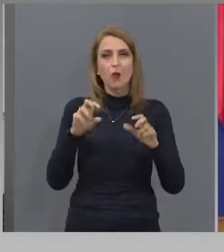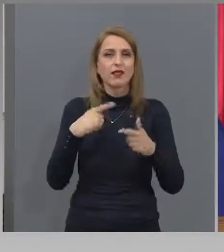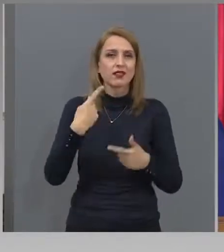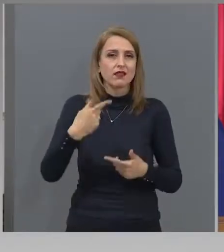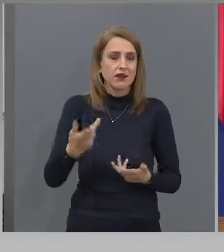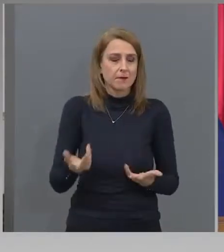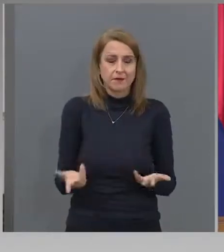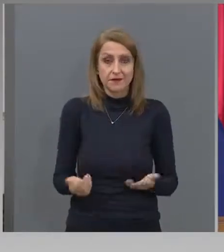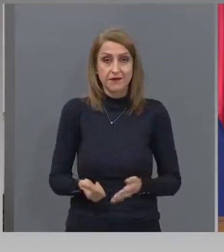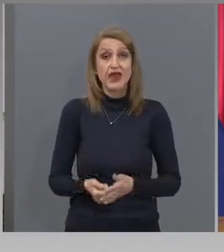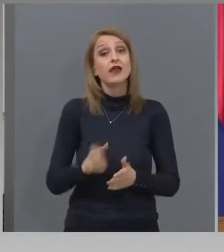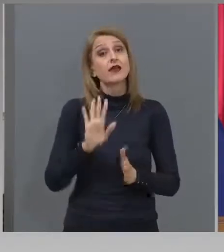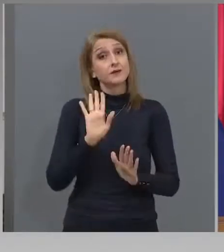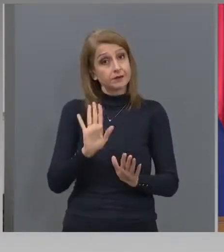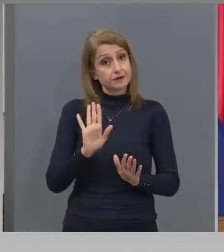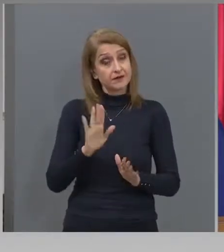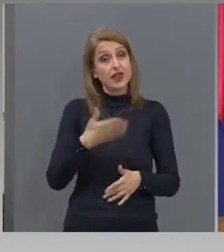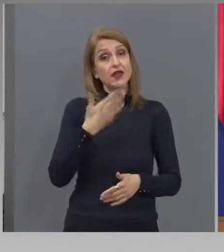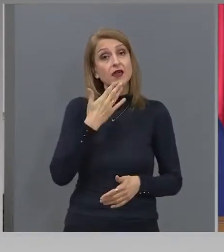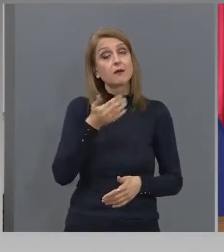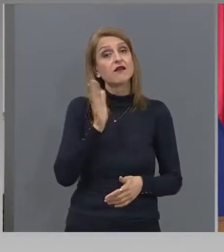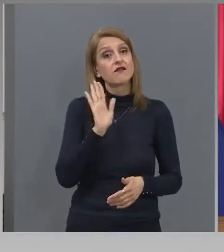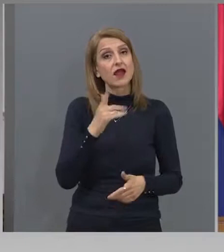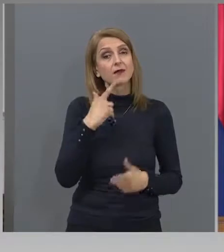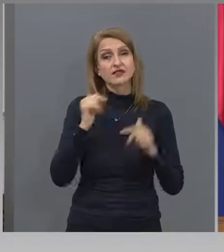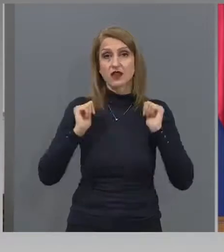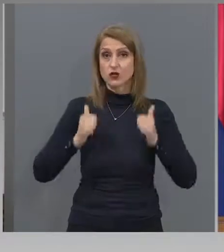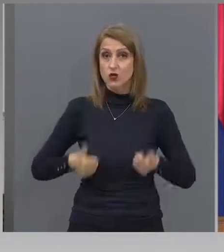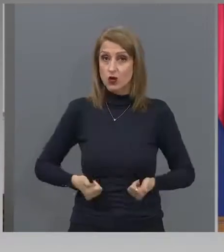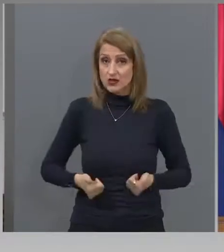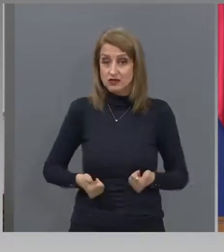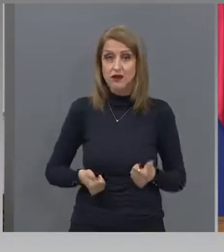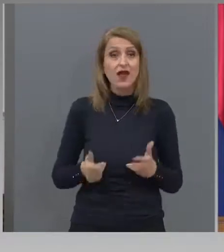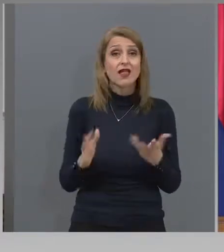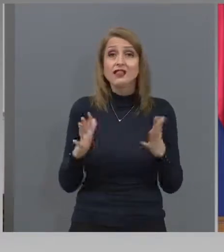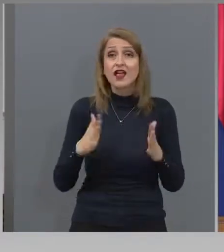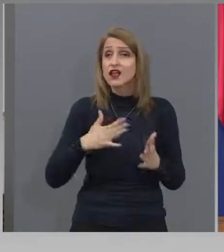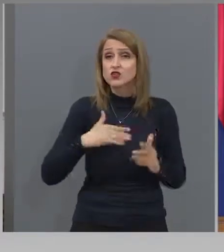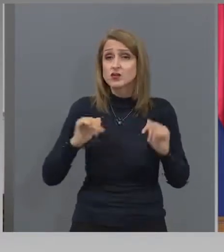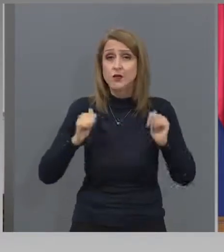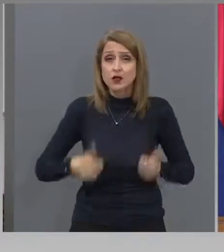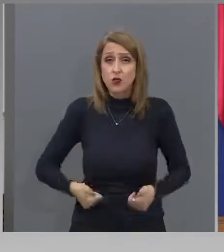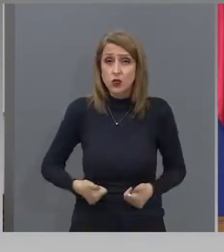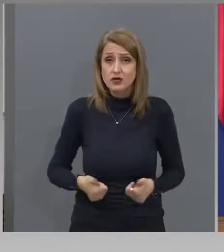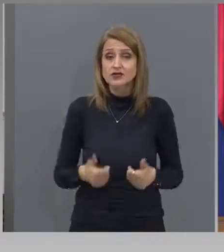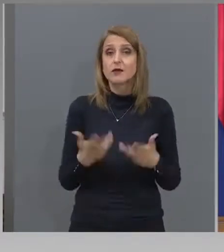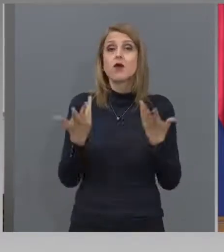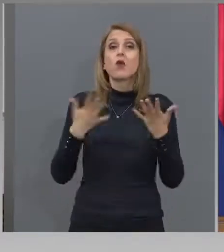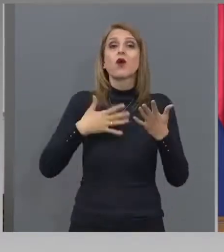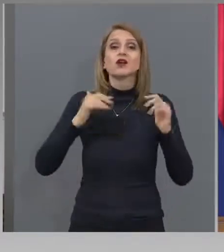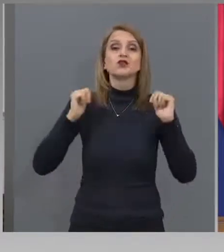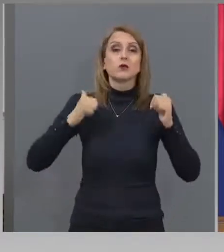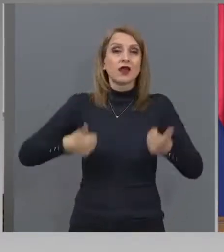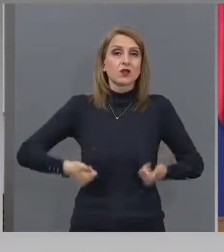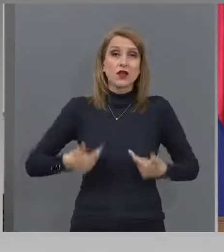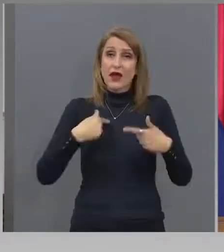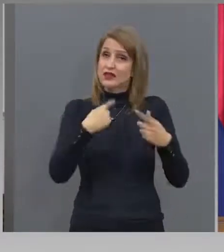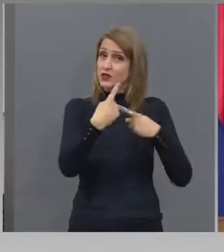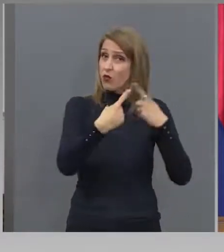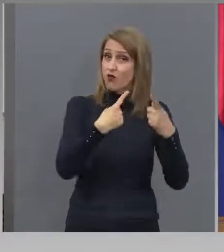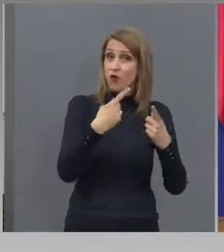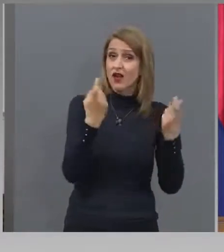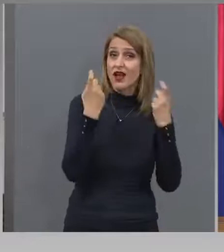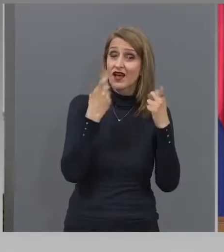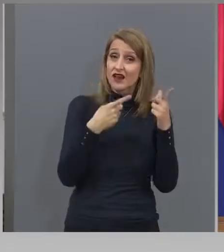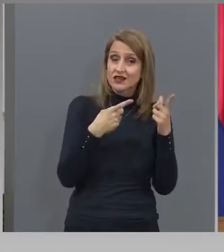Има време до туризма и също дали ще го има, кога ще го има. Говорих и с колегата в Гърция. Много им се иска.